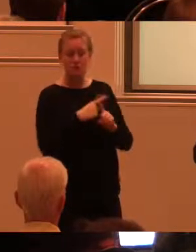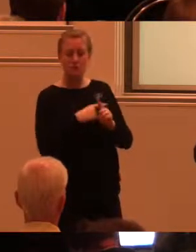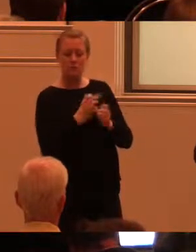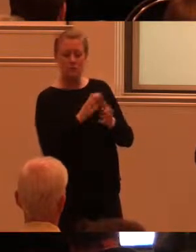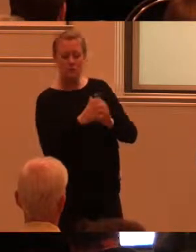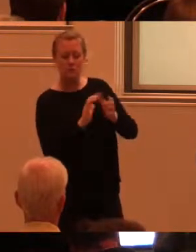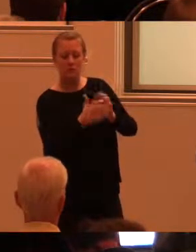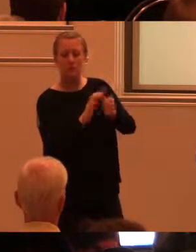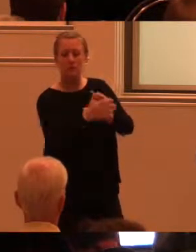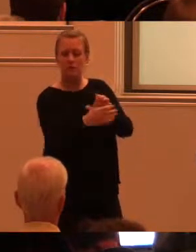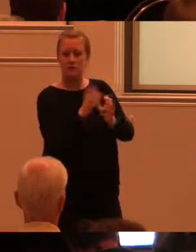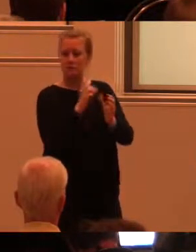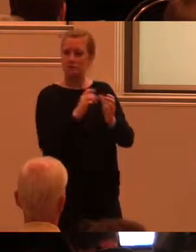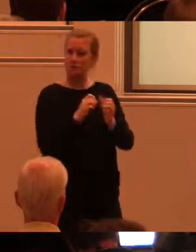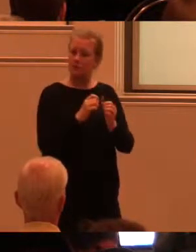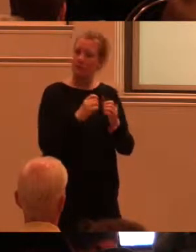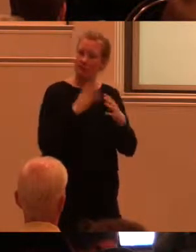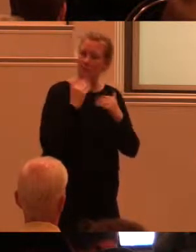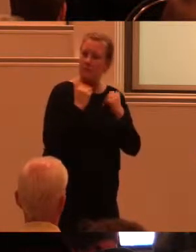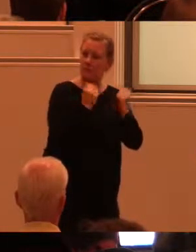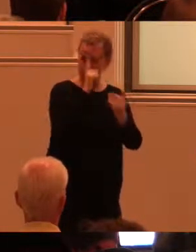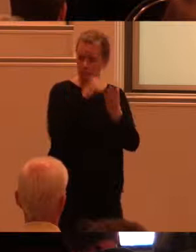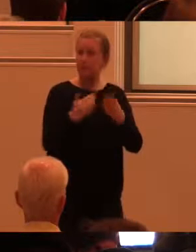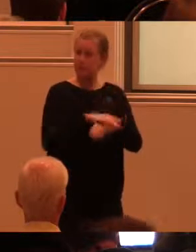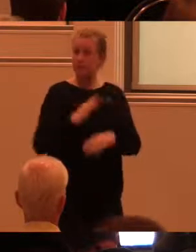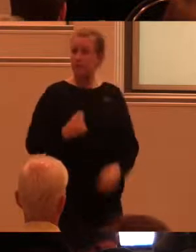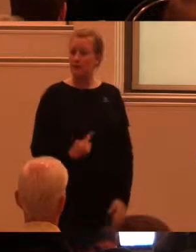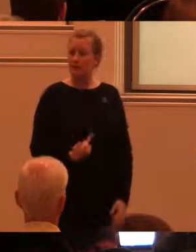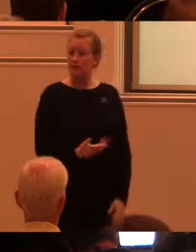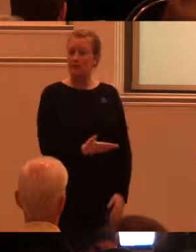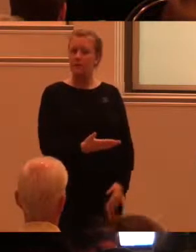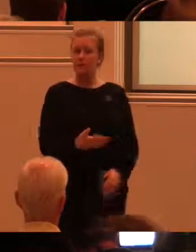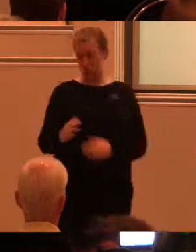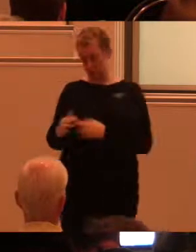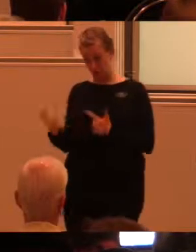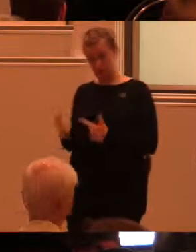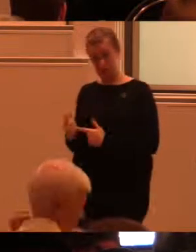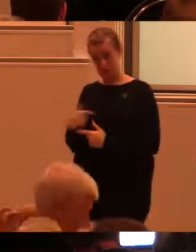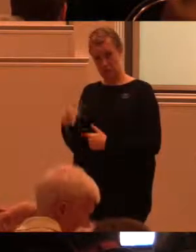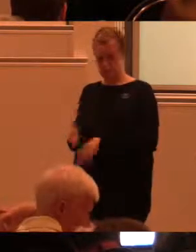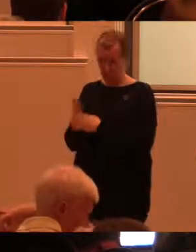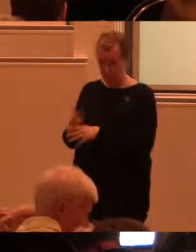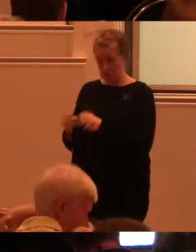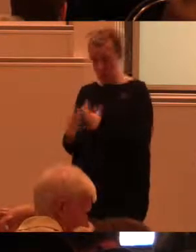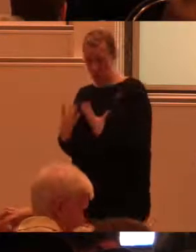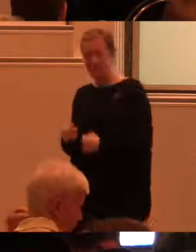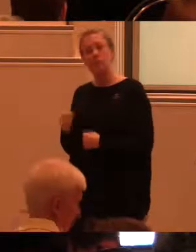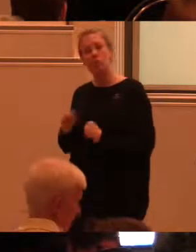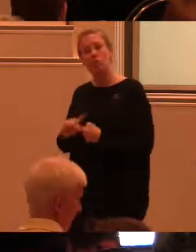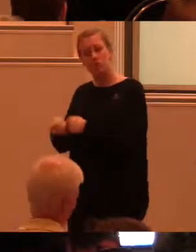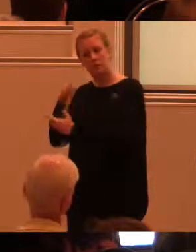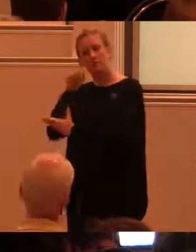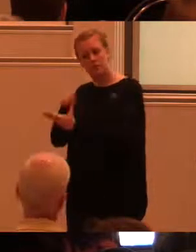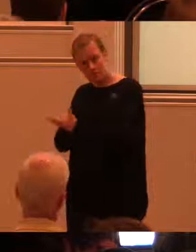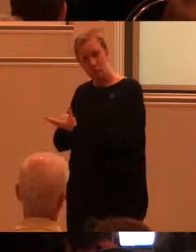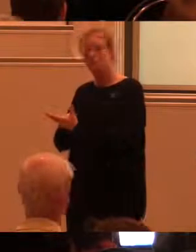förbättras mot målet full tillgänglighet. Det nya som skapas av människor för människor ska utvecklas